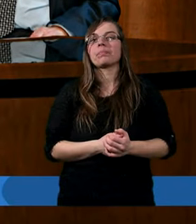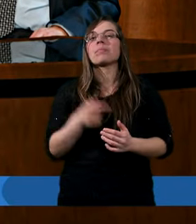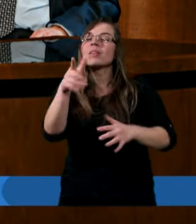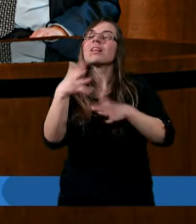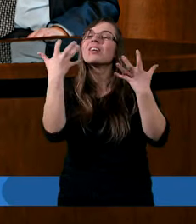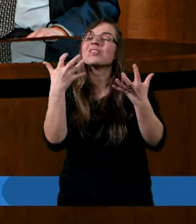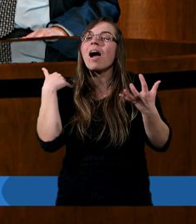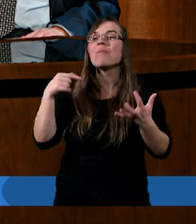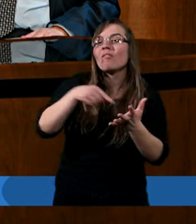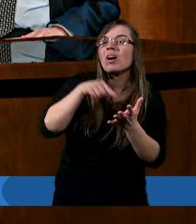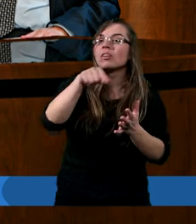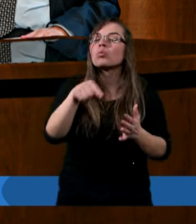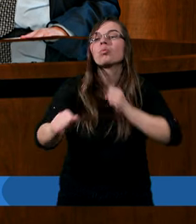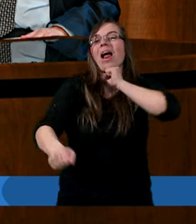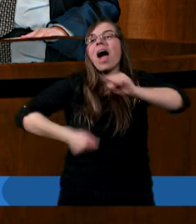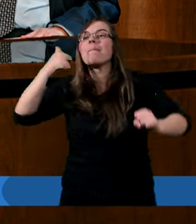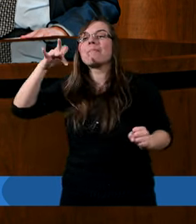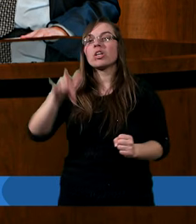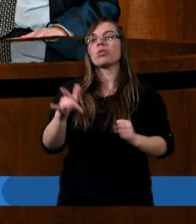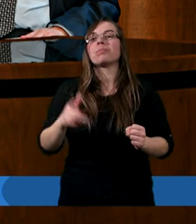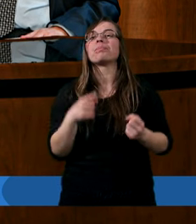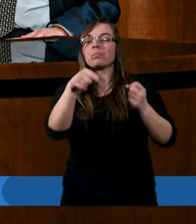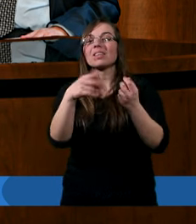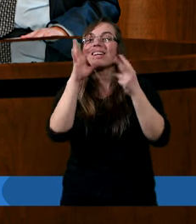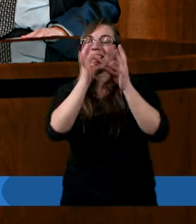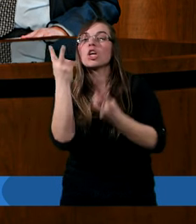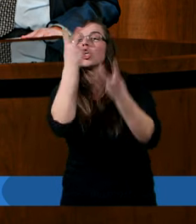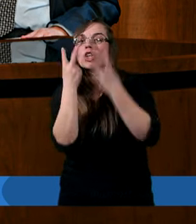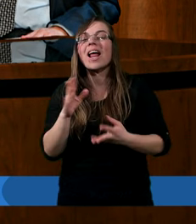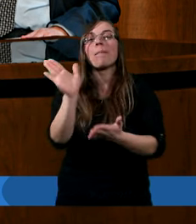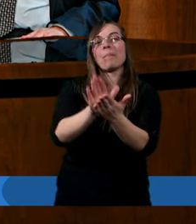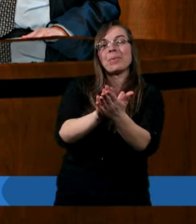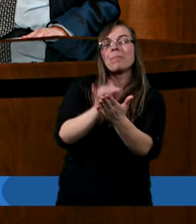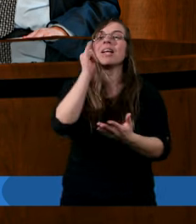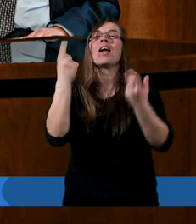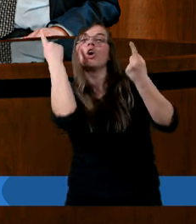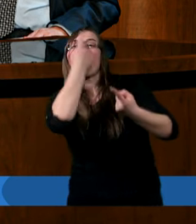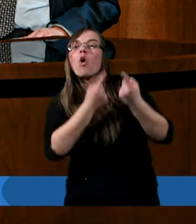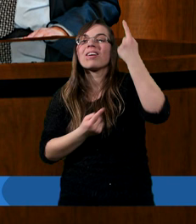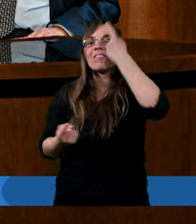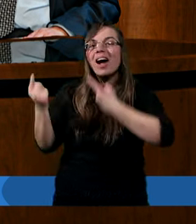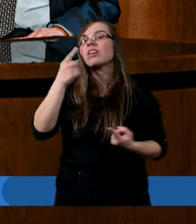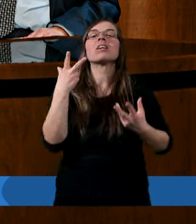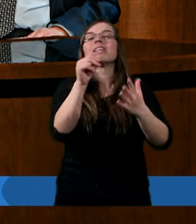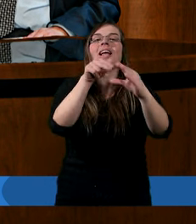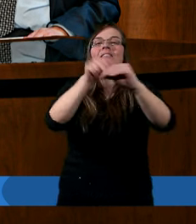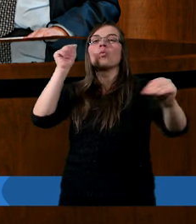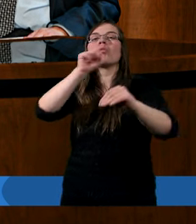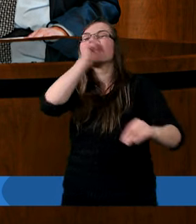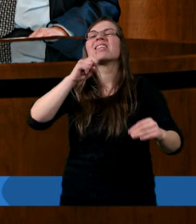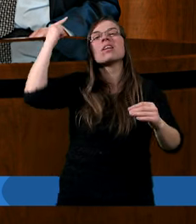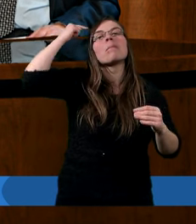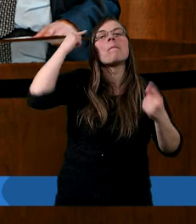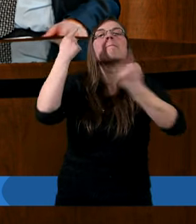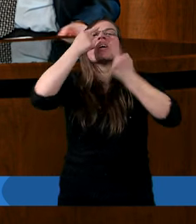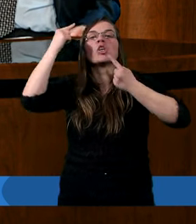I tu chciałbym, abyśmy, gdy czytamy Biblię i rozważamy, nie wyłączali nigdy